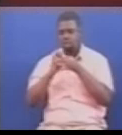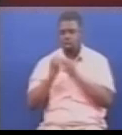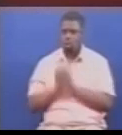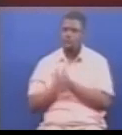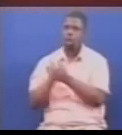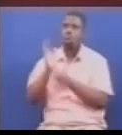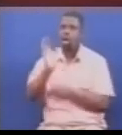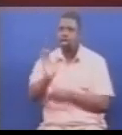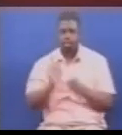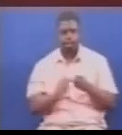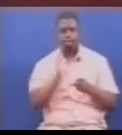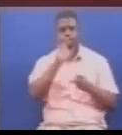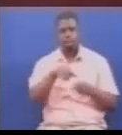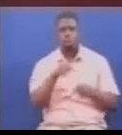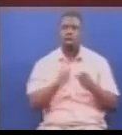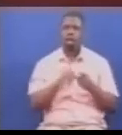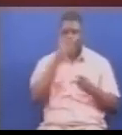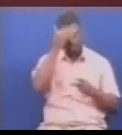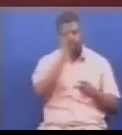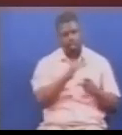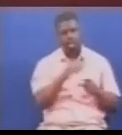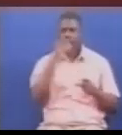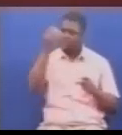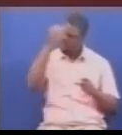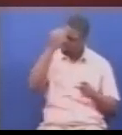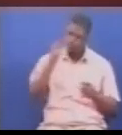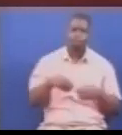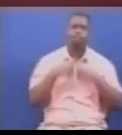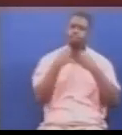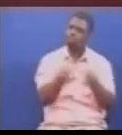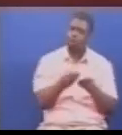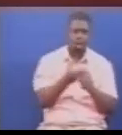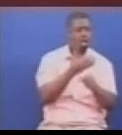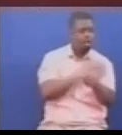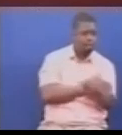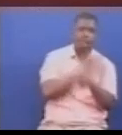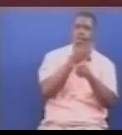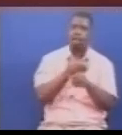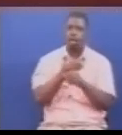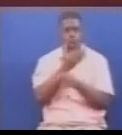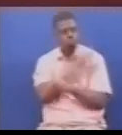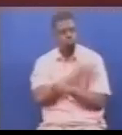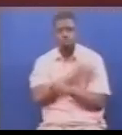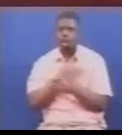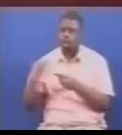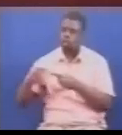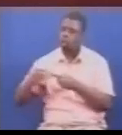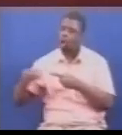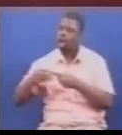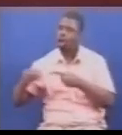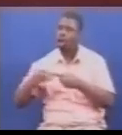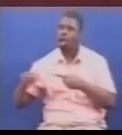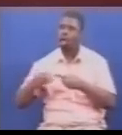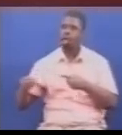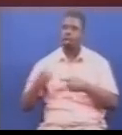katika mikoa ya kipaumbele, imekua ikitowa elimu kabla na baada ya hudume ya Tohara, katika vituo vya kutolea huduma